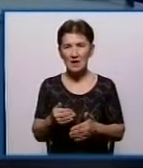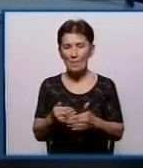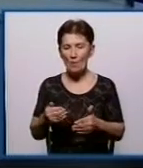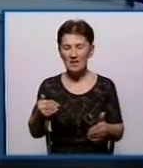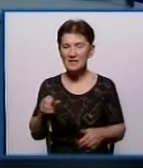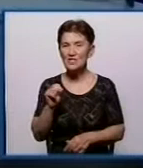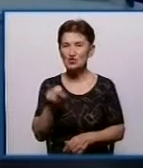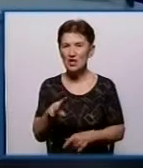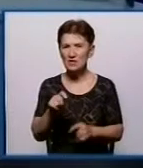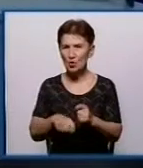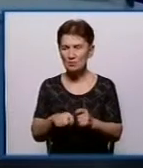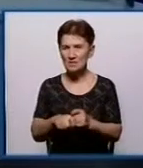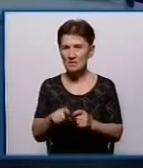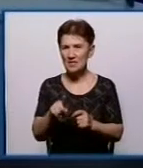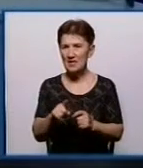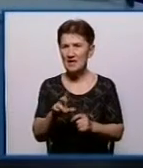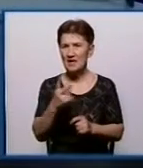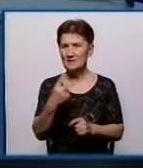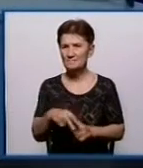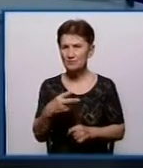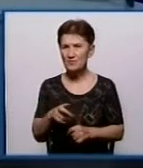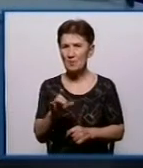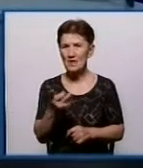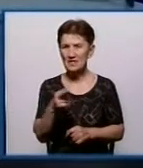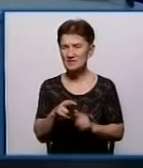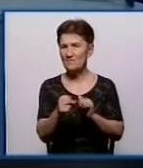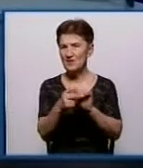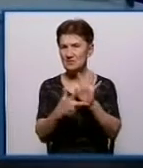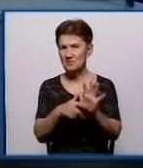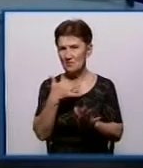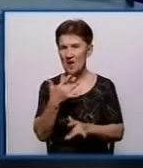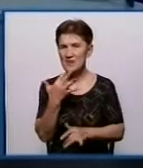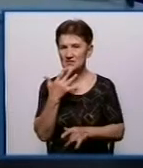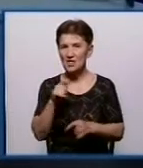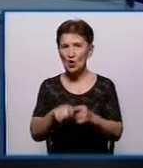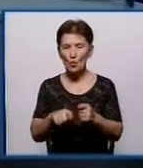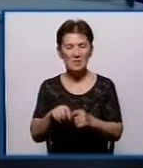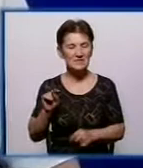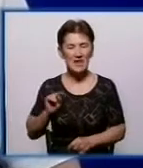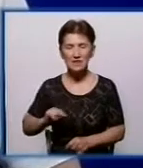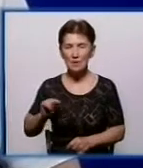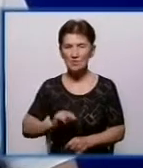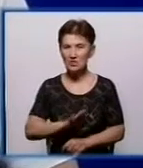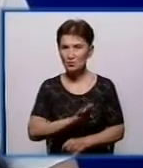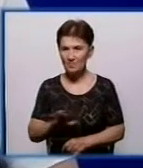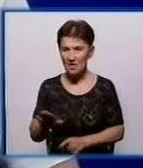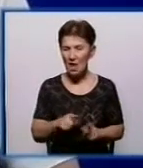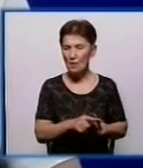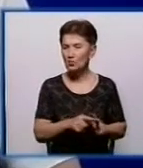Із 20 березня 2018 року Національна комісія не працювала, проводився конкурс